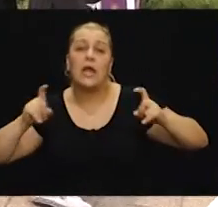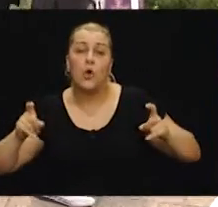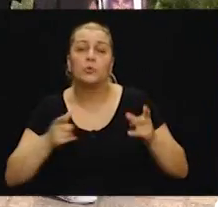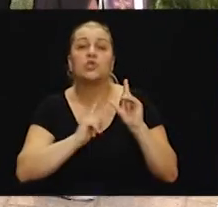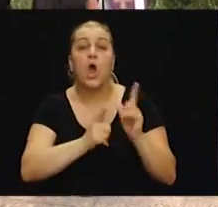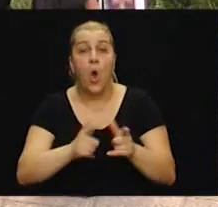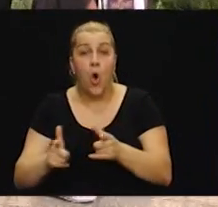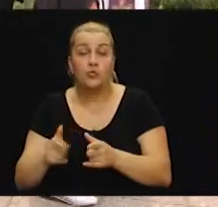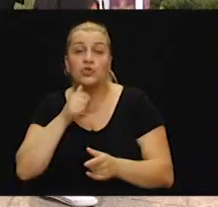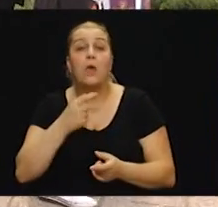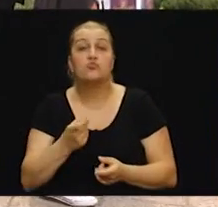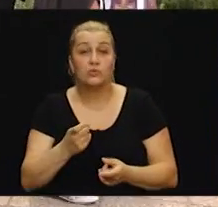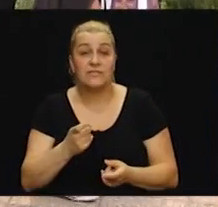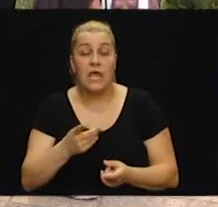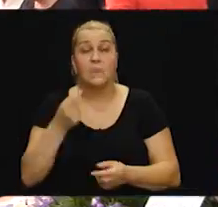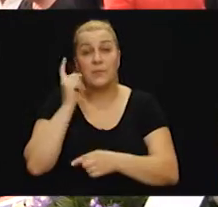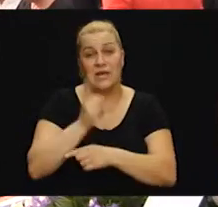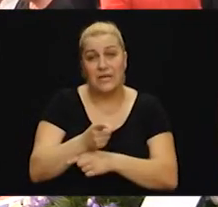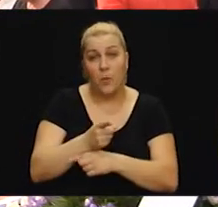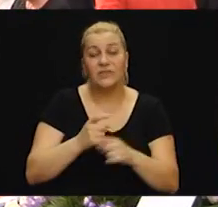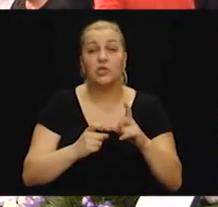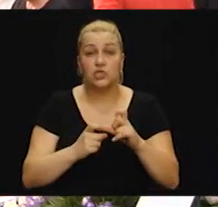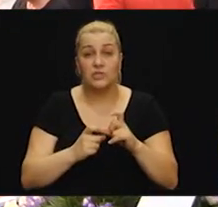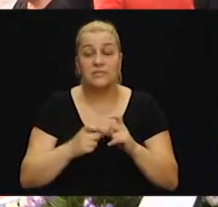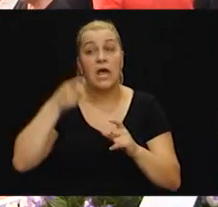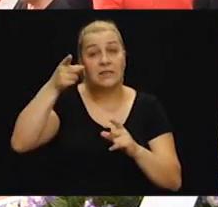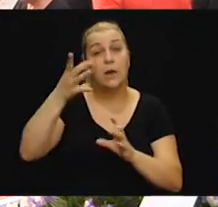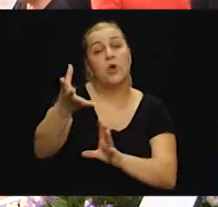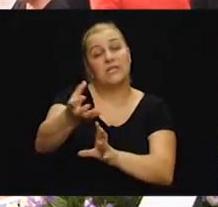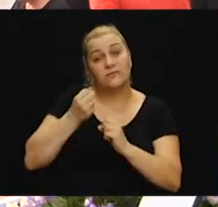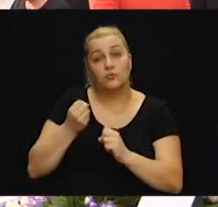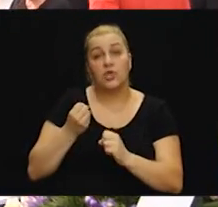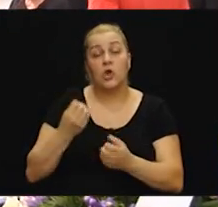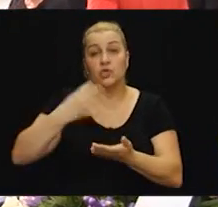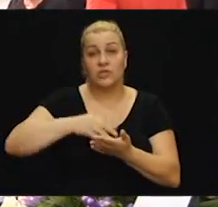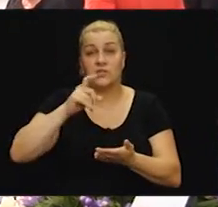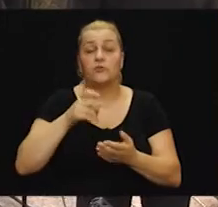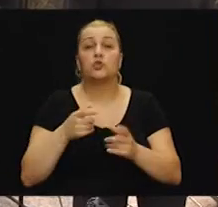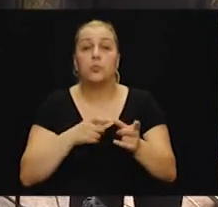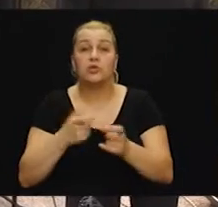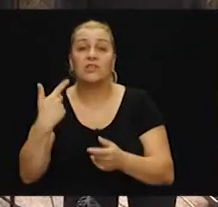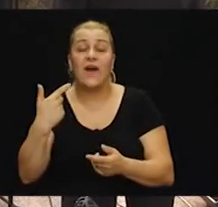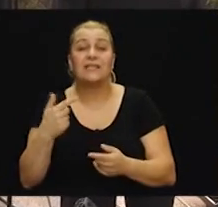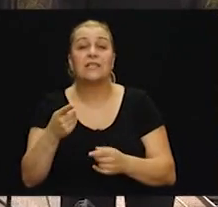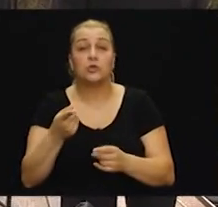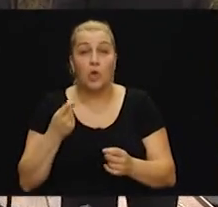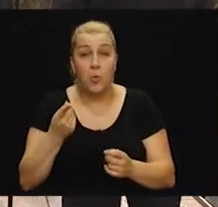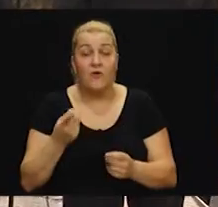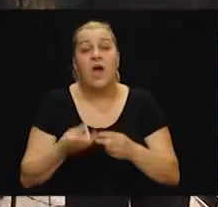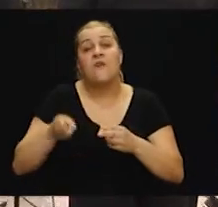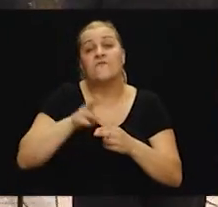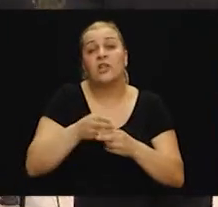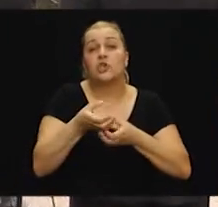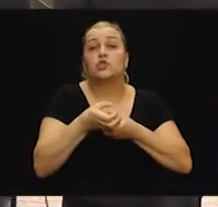oružja i municije. Prema procijeni zapojnika Petra Šimca iz malih bara je izvučeno 4800 pušaka, 20 topova, 190 pm-ova, veća